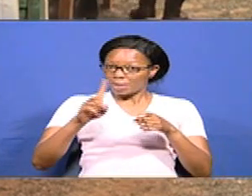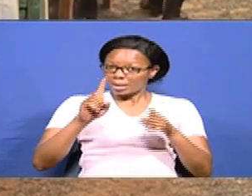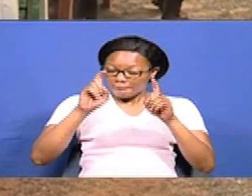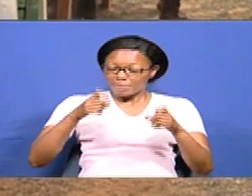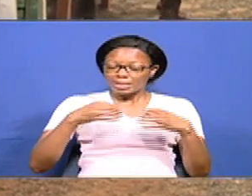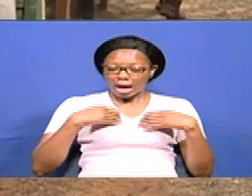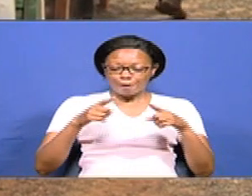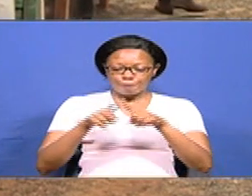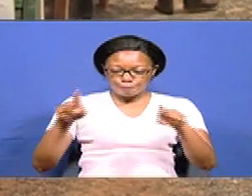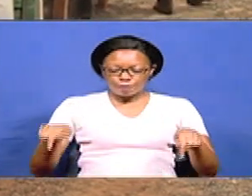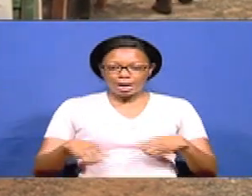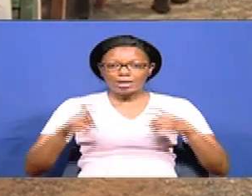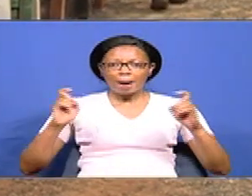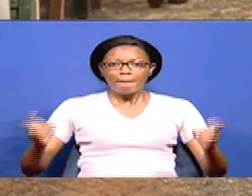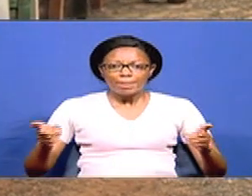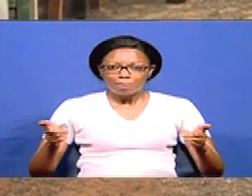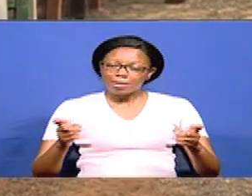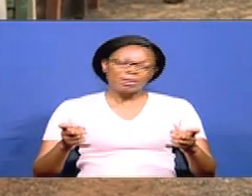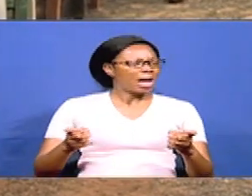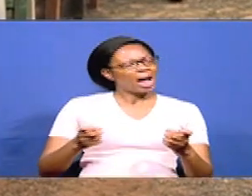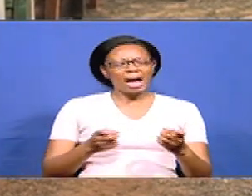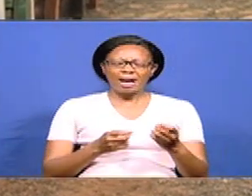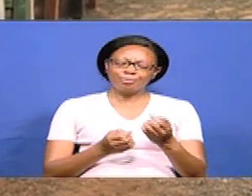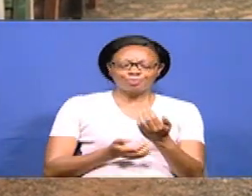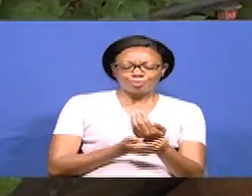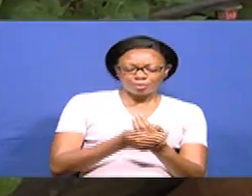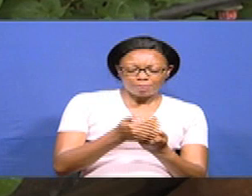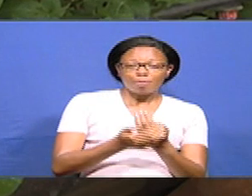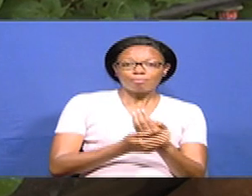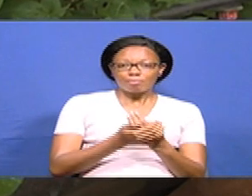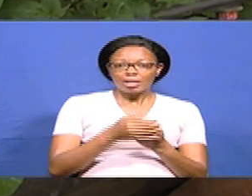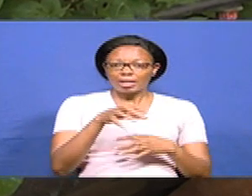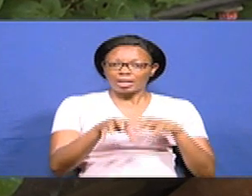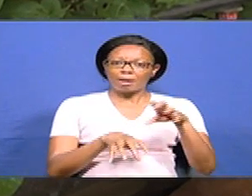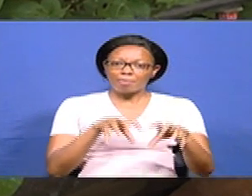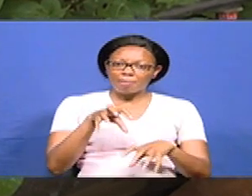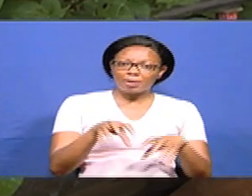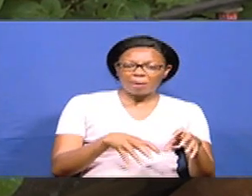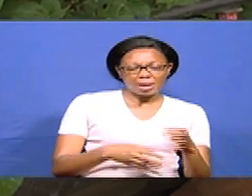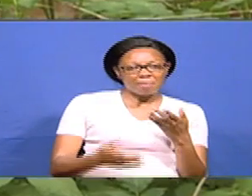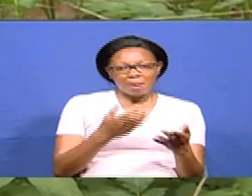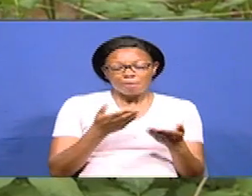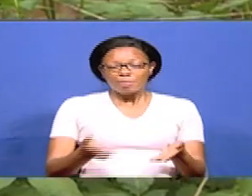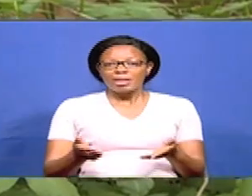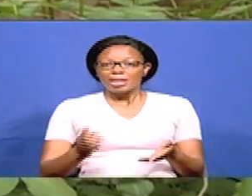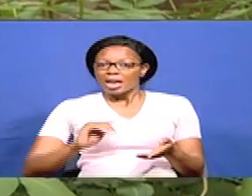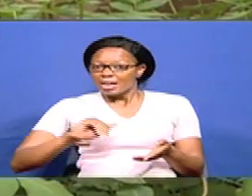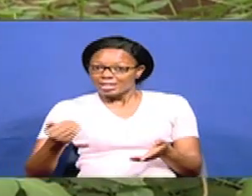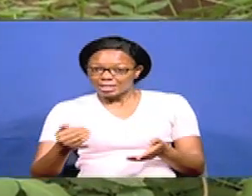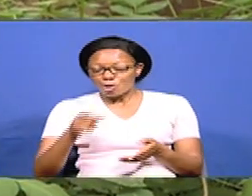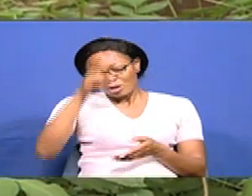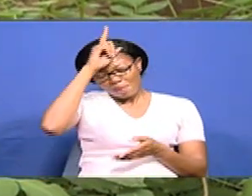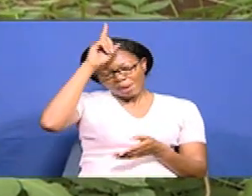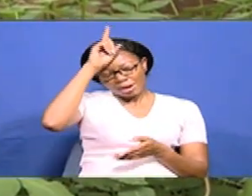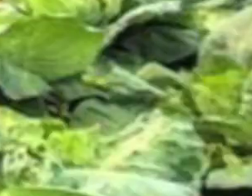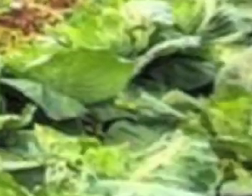uwe na kipandiki kubwa cha ardi. Hata ufugaji wa nyama ni jambo lingine la kutiliwa maanani. Iwe umeishi mdini